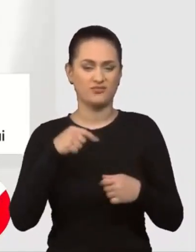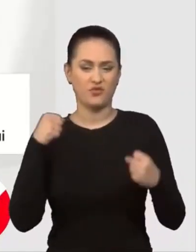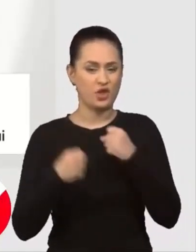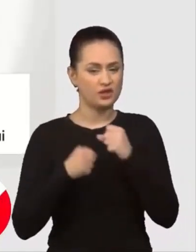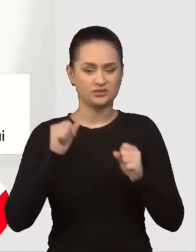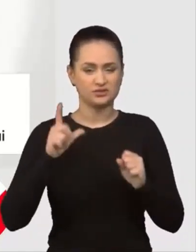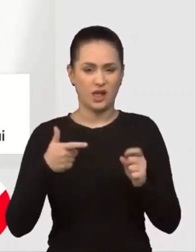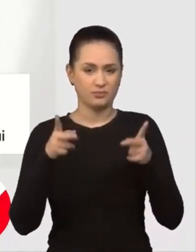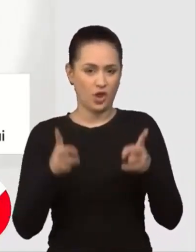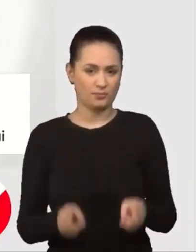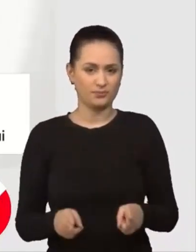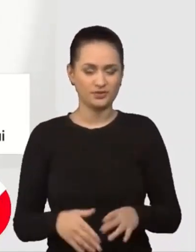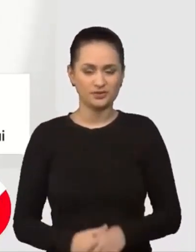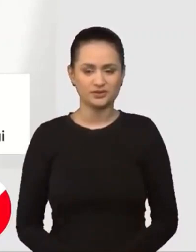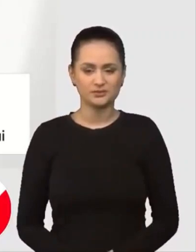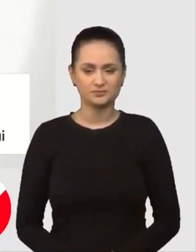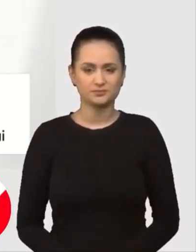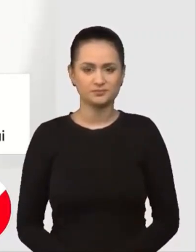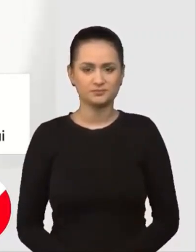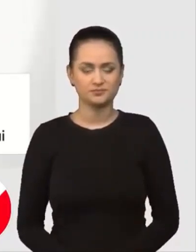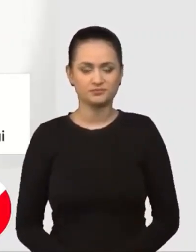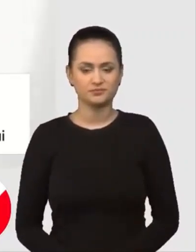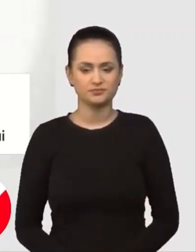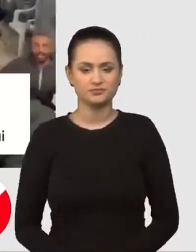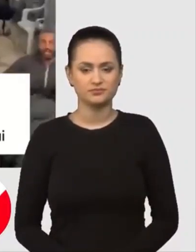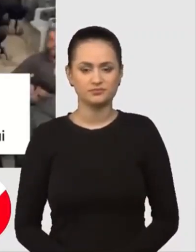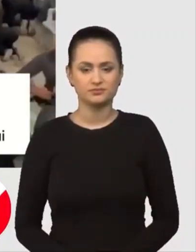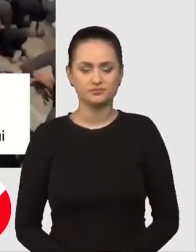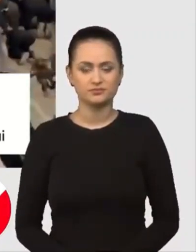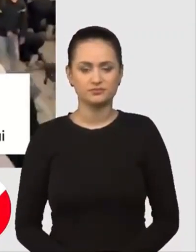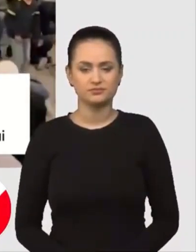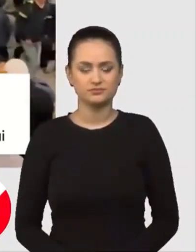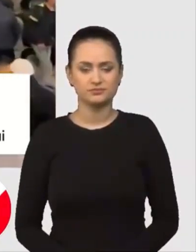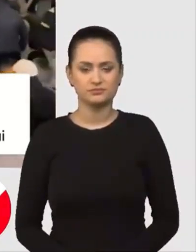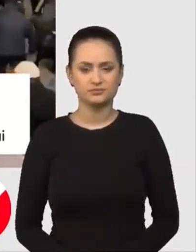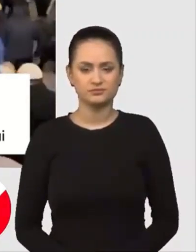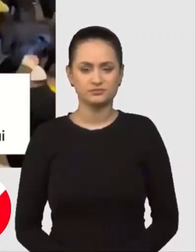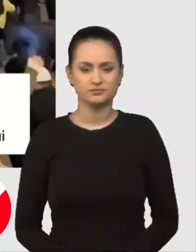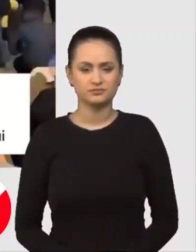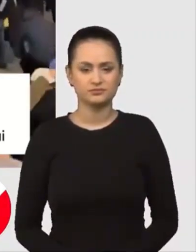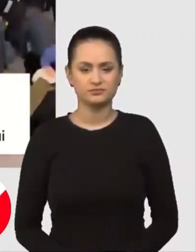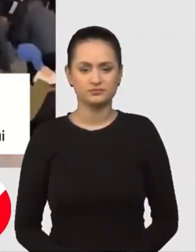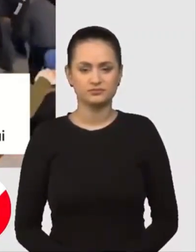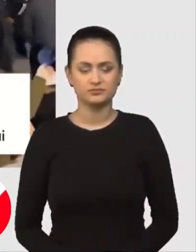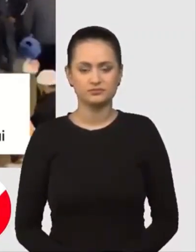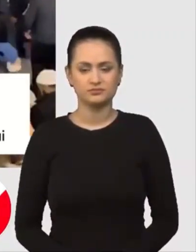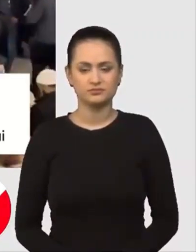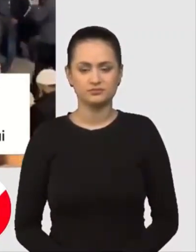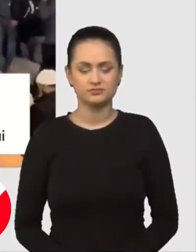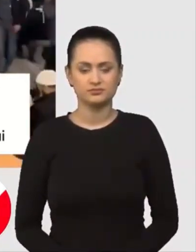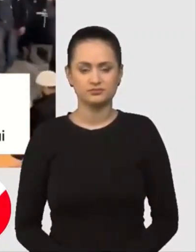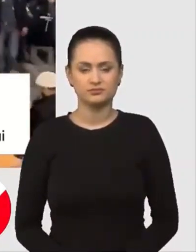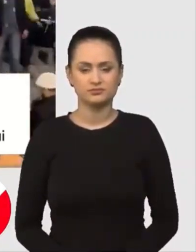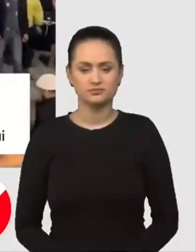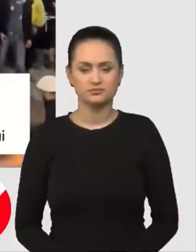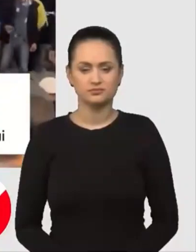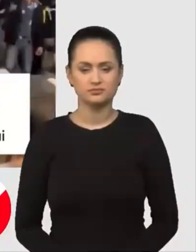mulțumesc